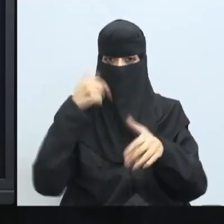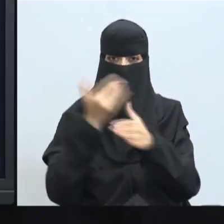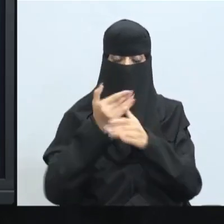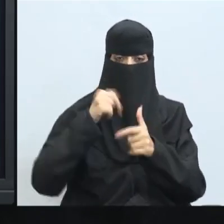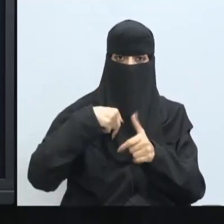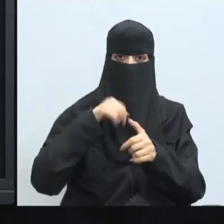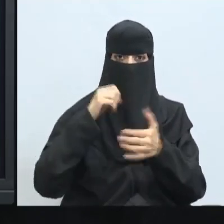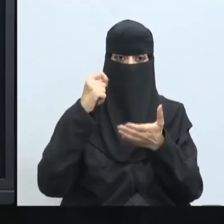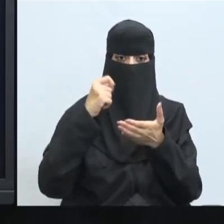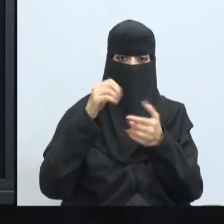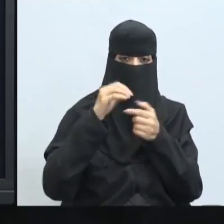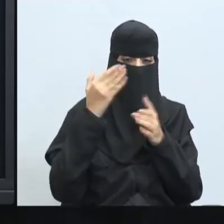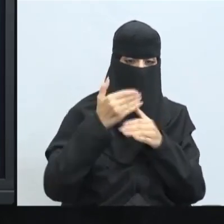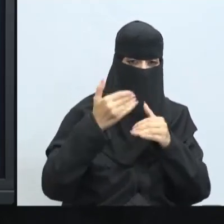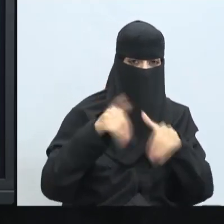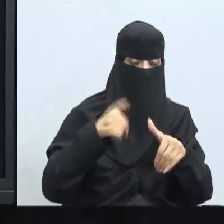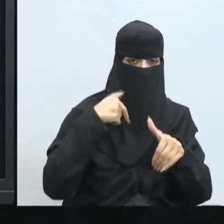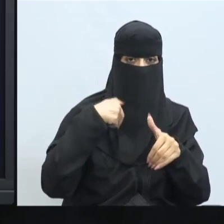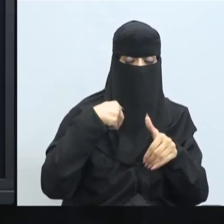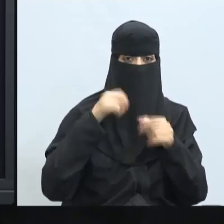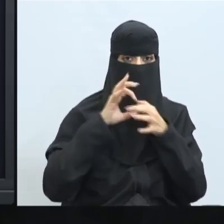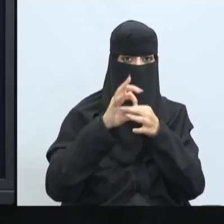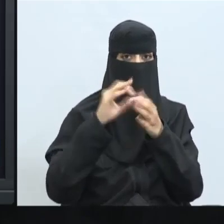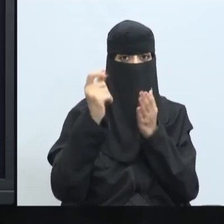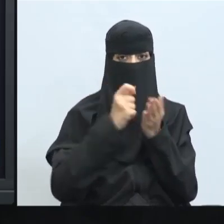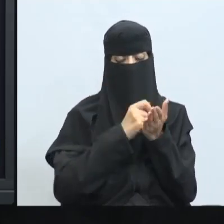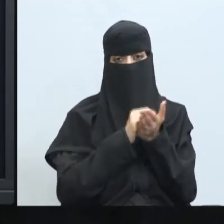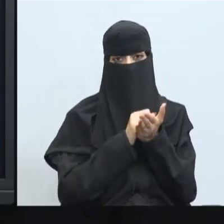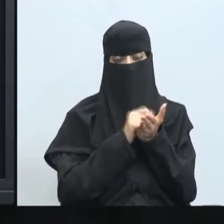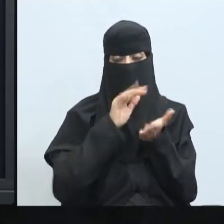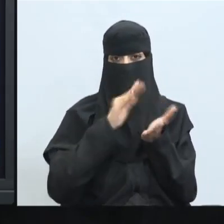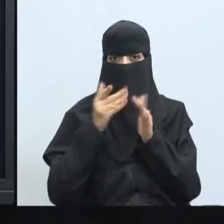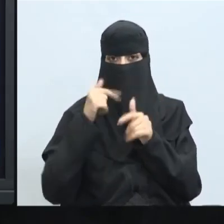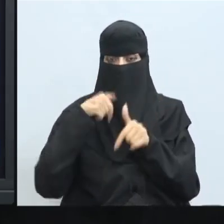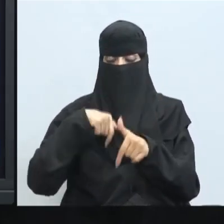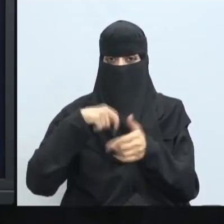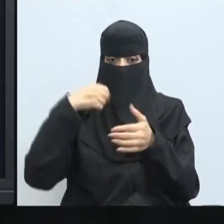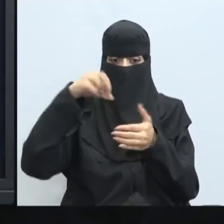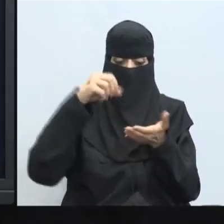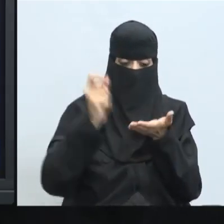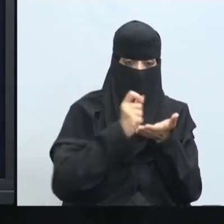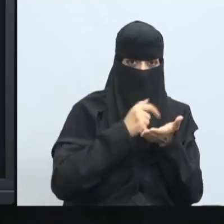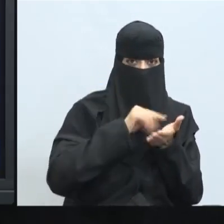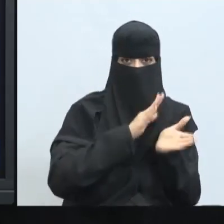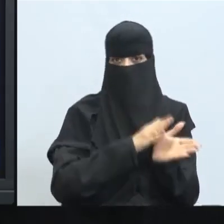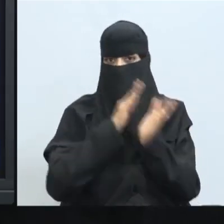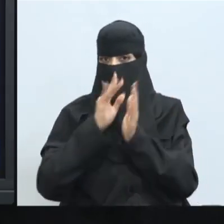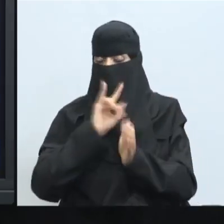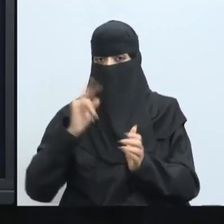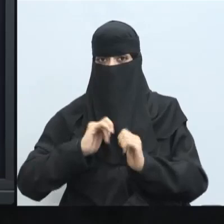الاتصال الكتابي ذكرنا حينما يتم الرسالة الكتابية قد لا يتم نقر المشاعر